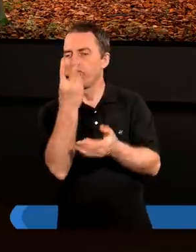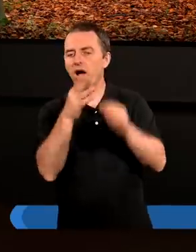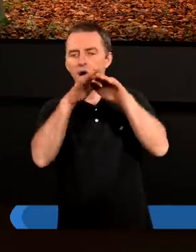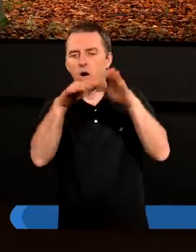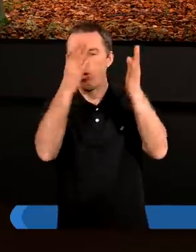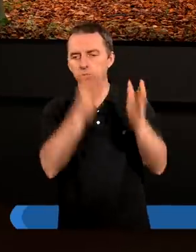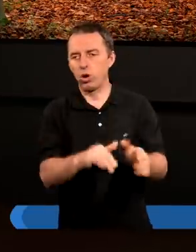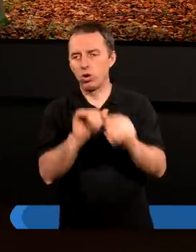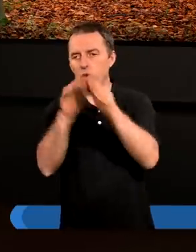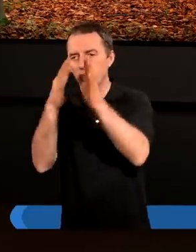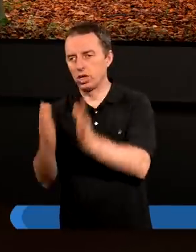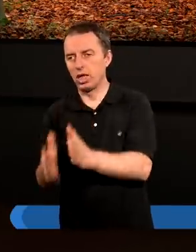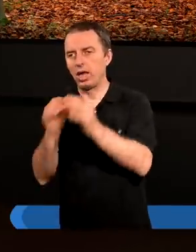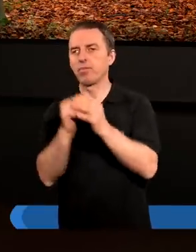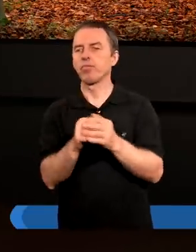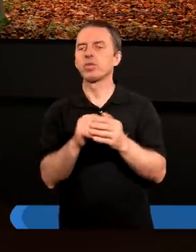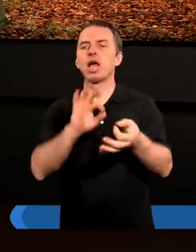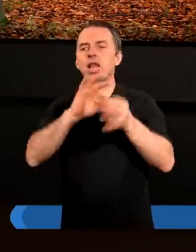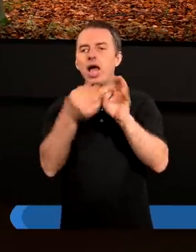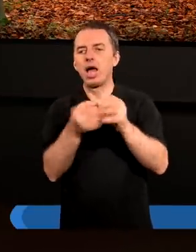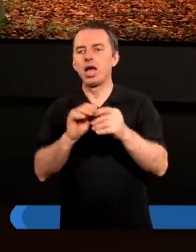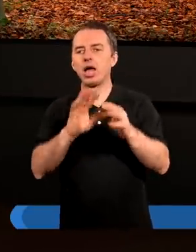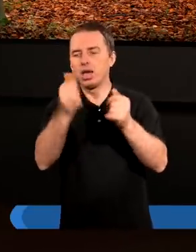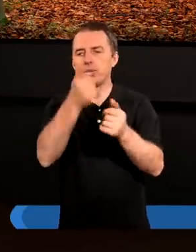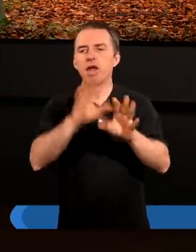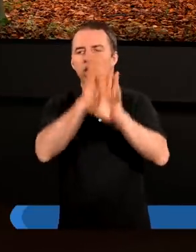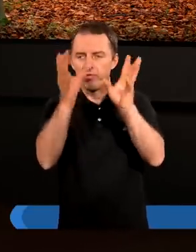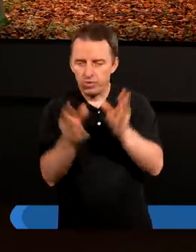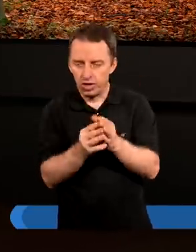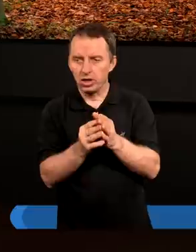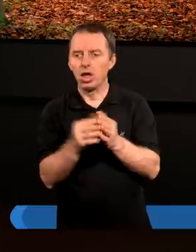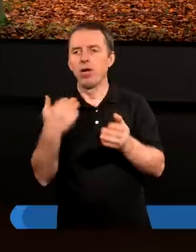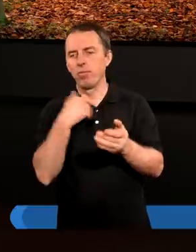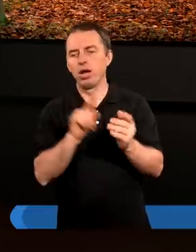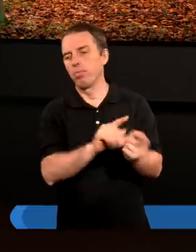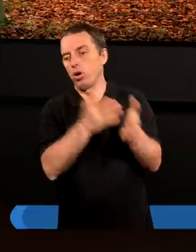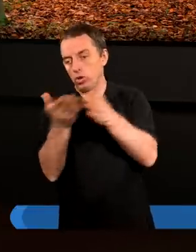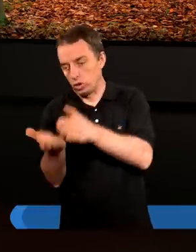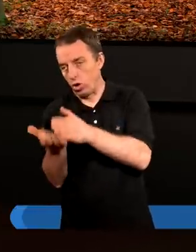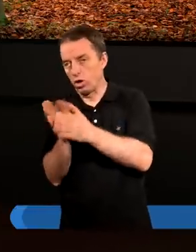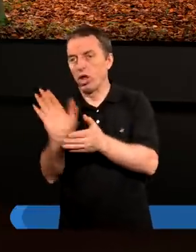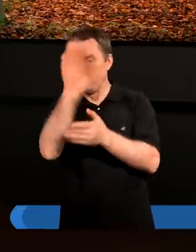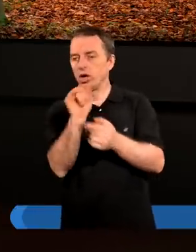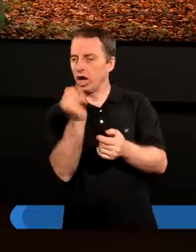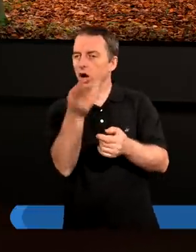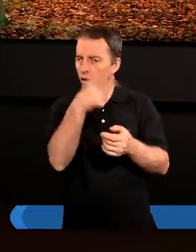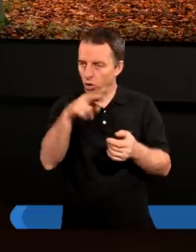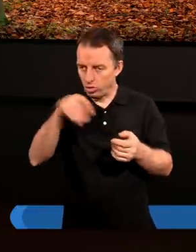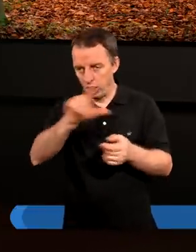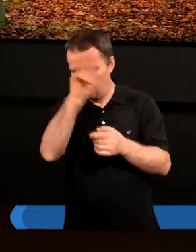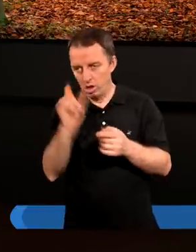obozy. A najpierw wszyscy byliśmy po stronie Boga jako rodzaj ludzki